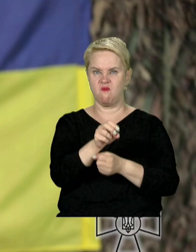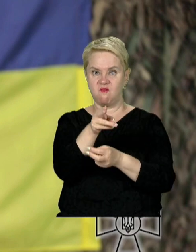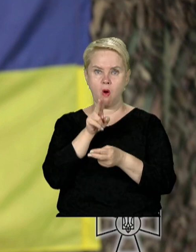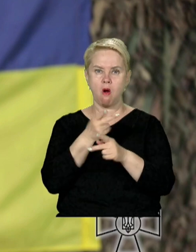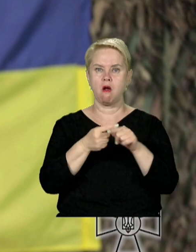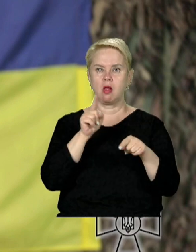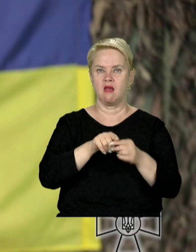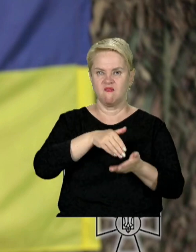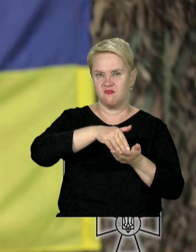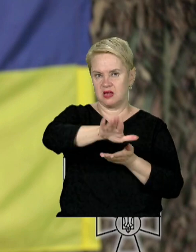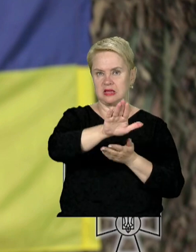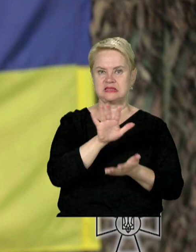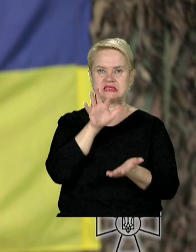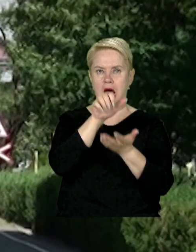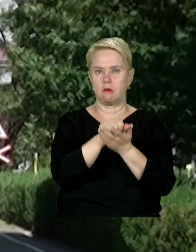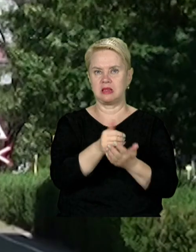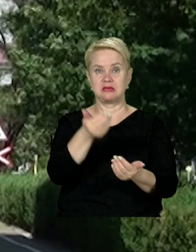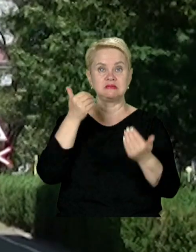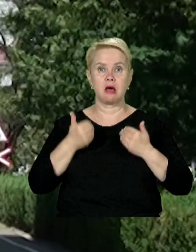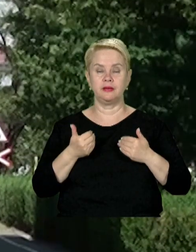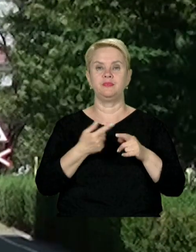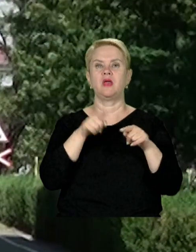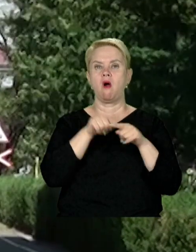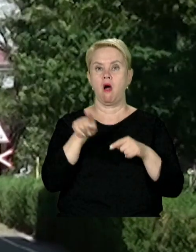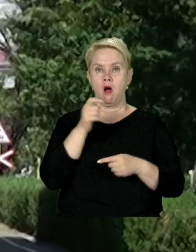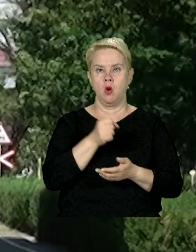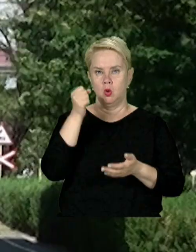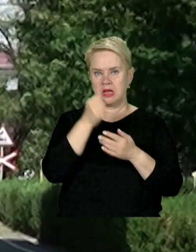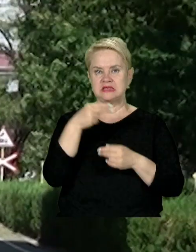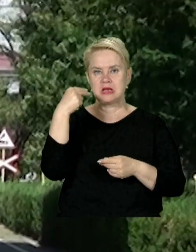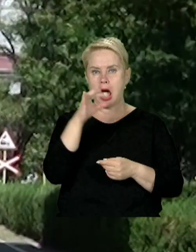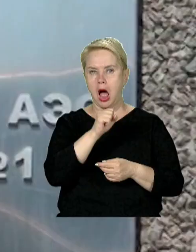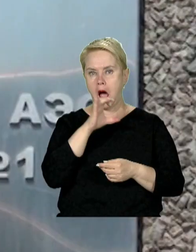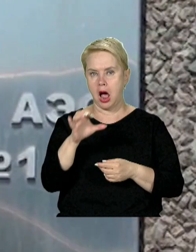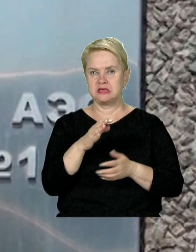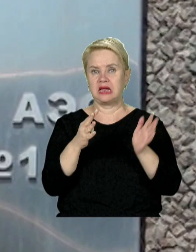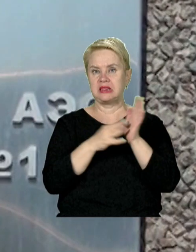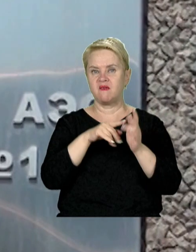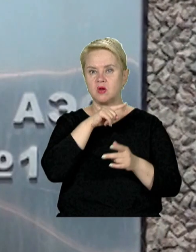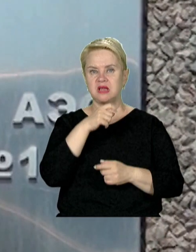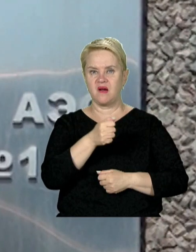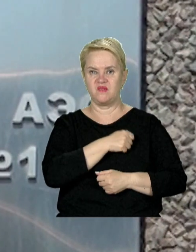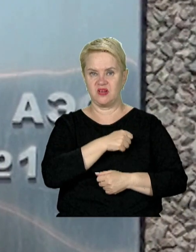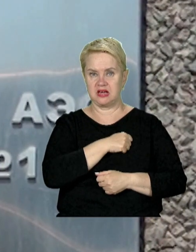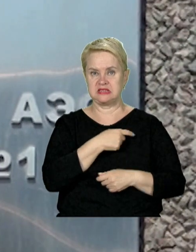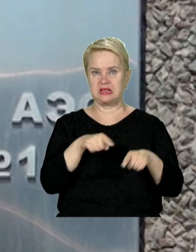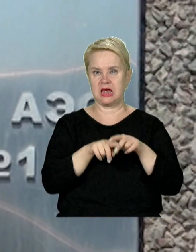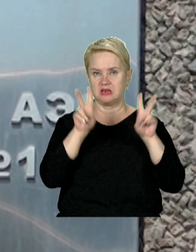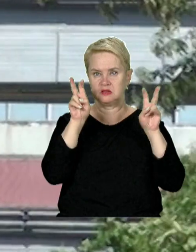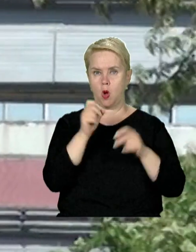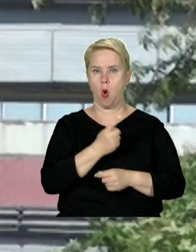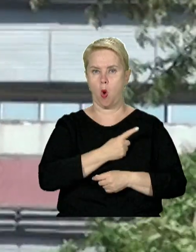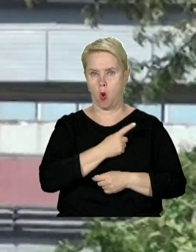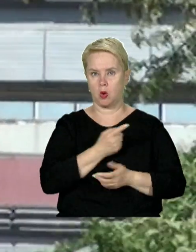вогнем та відкинули загарбників назад. В Енергодарі на території Запорізької АЕС 9 російських військових з так званої